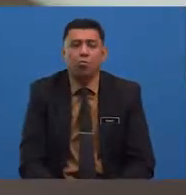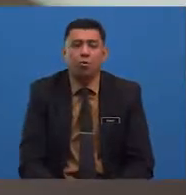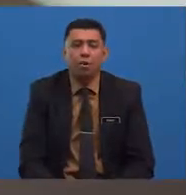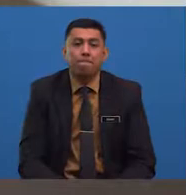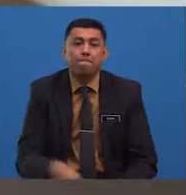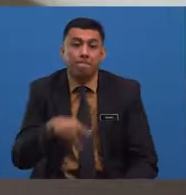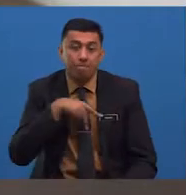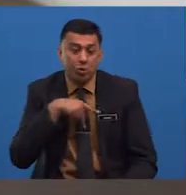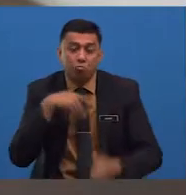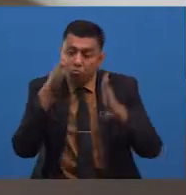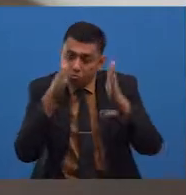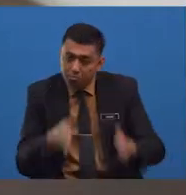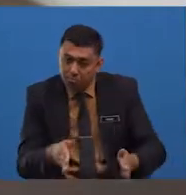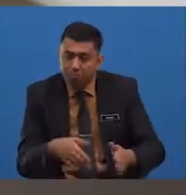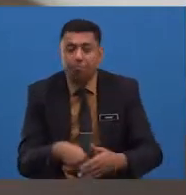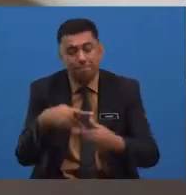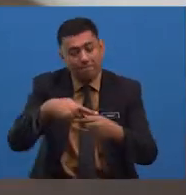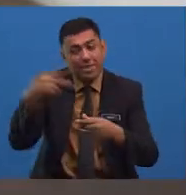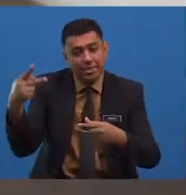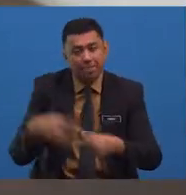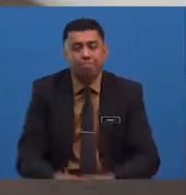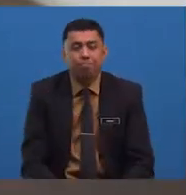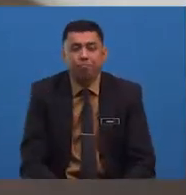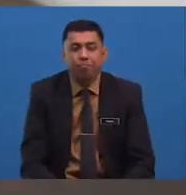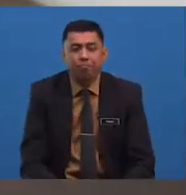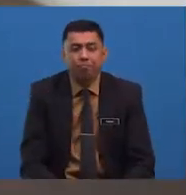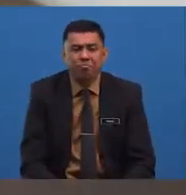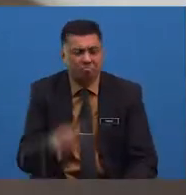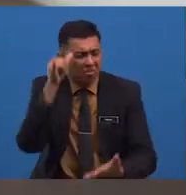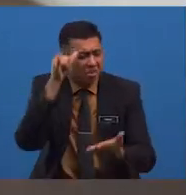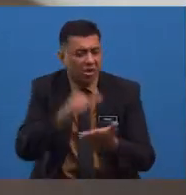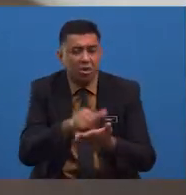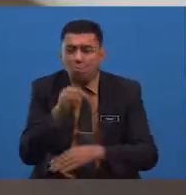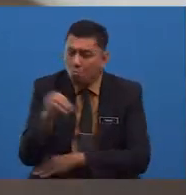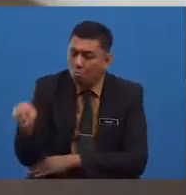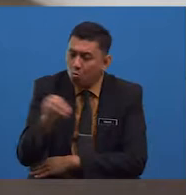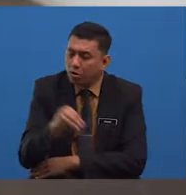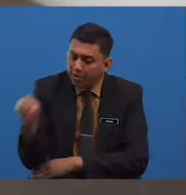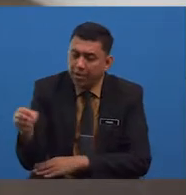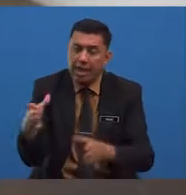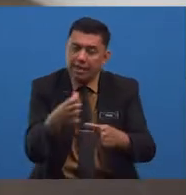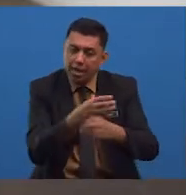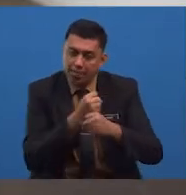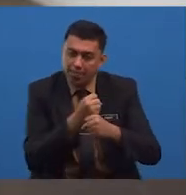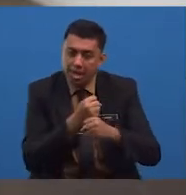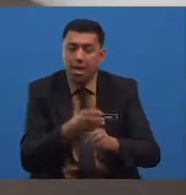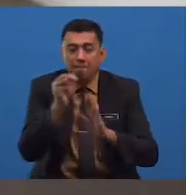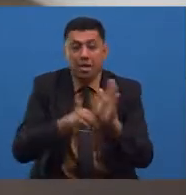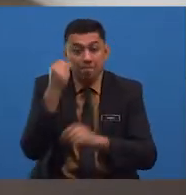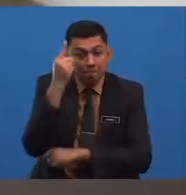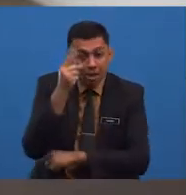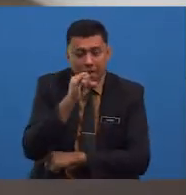Menerusi plot penceritaan ini, Cikgu yakin murid-murid dapat memahami